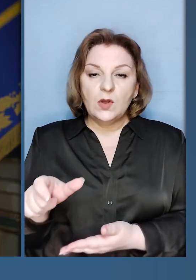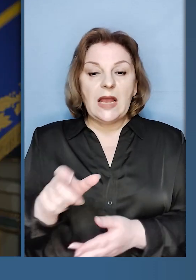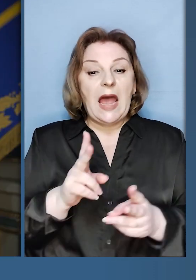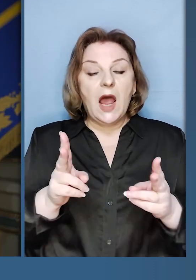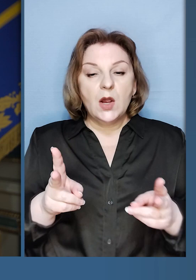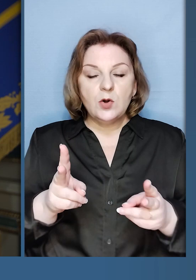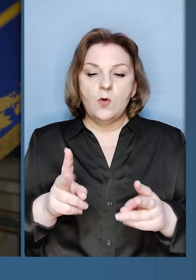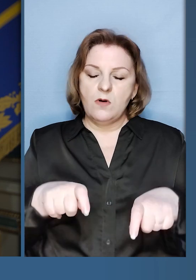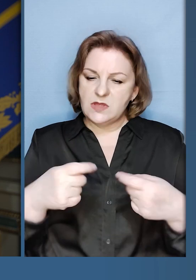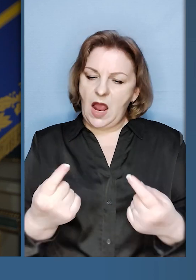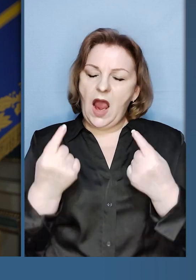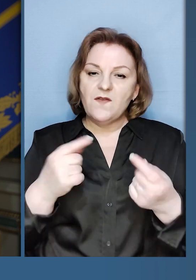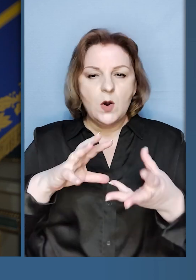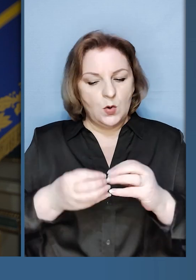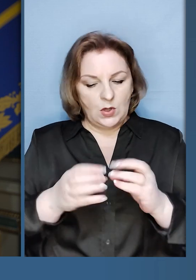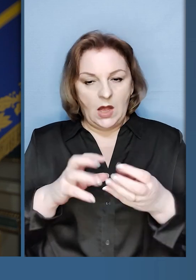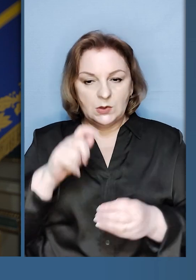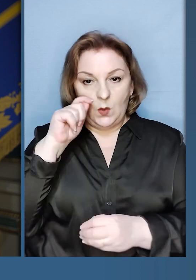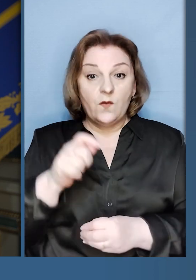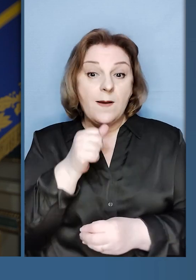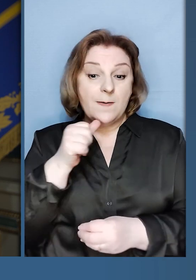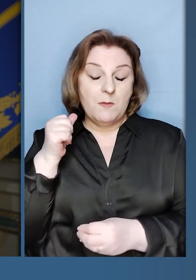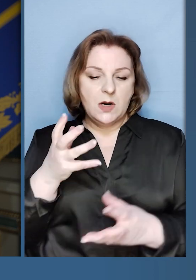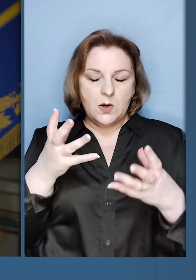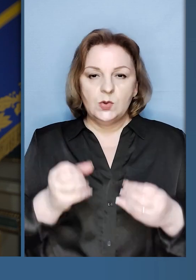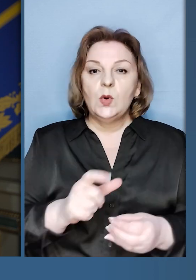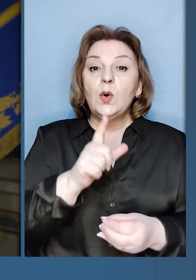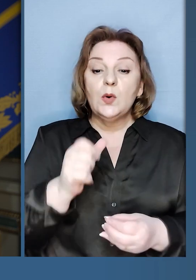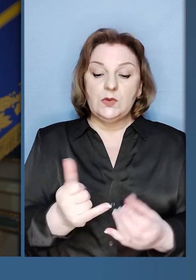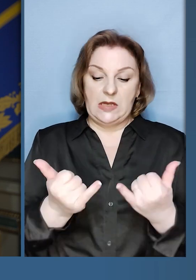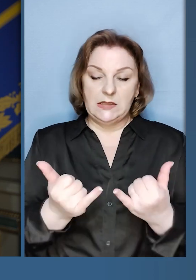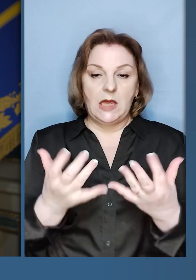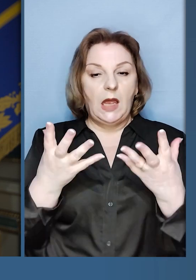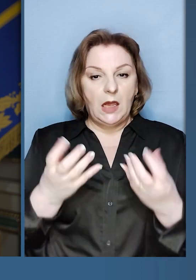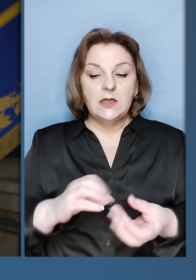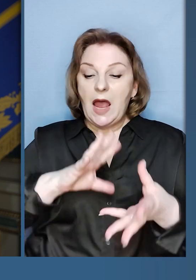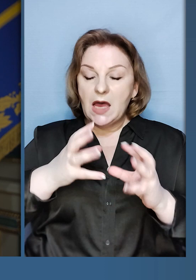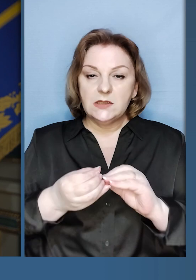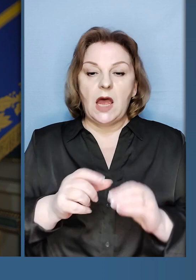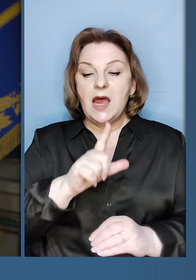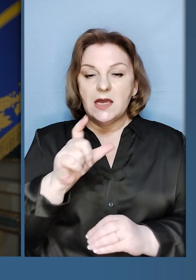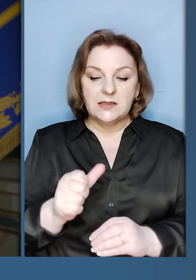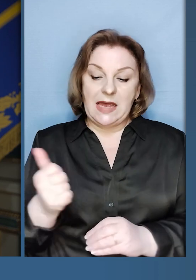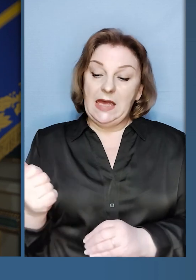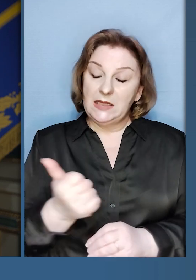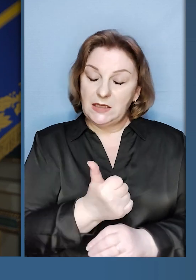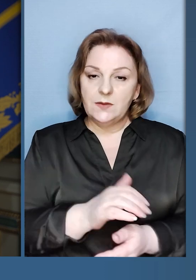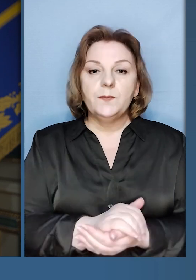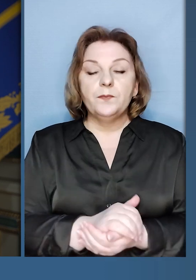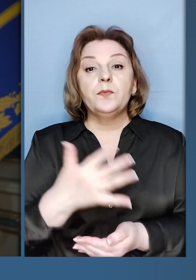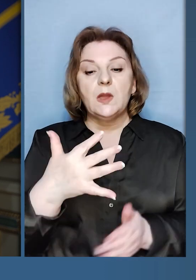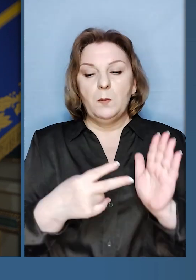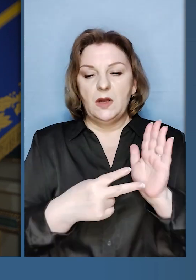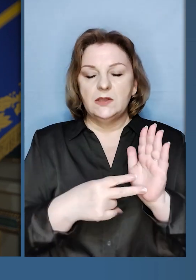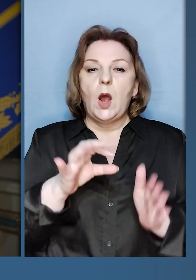воїнів, які дали вагомий результат Україні за минулу добу, за цей день, загалом за